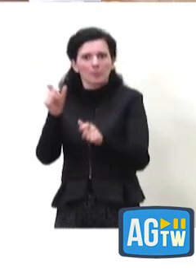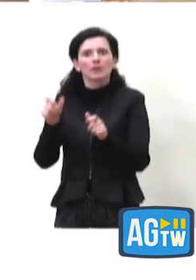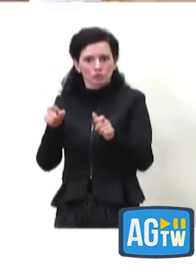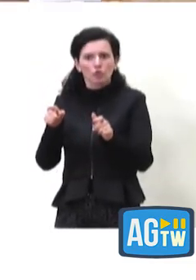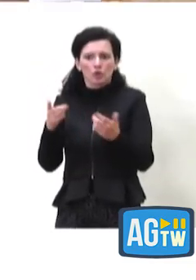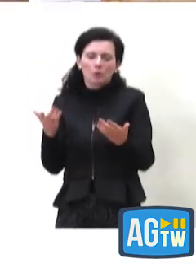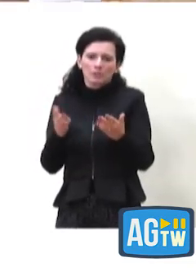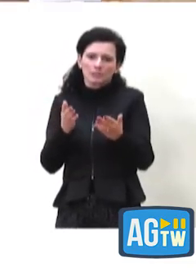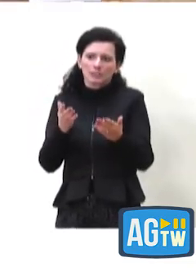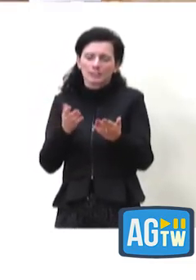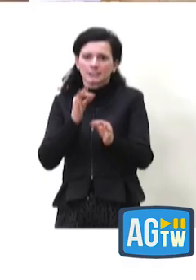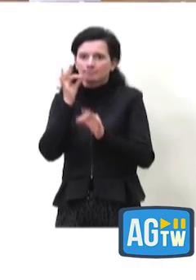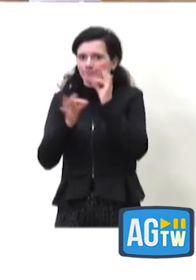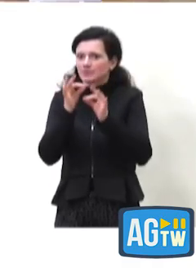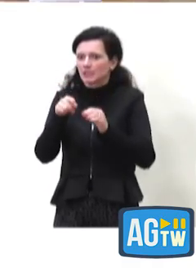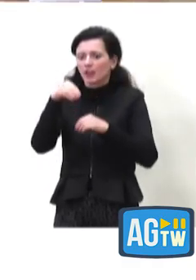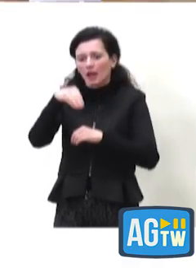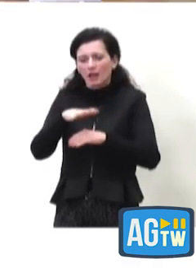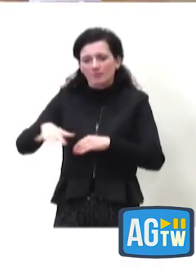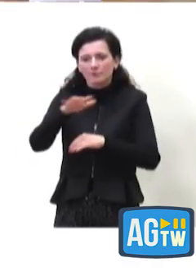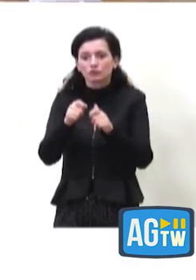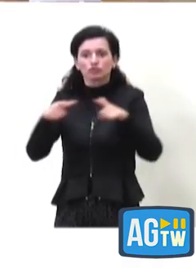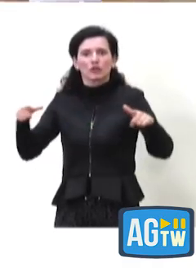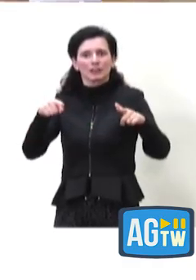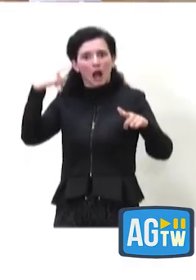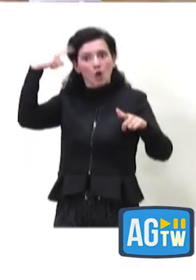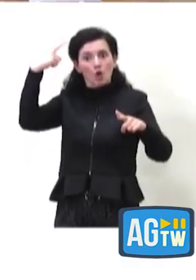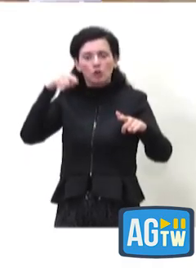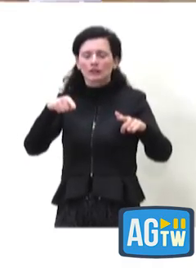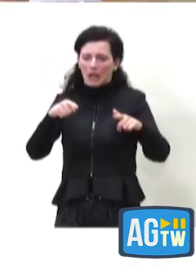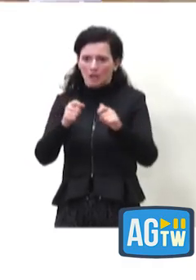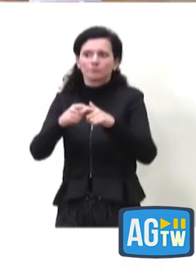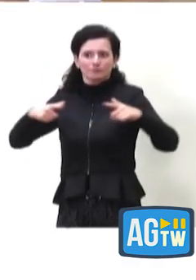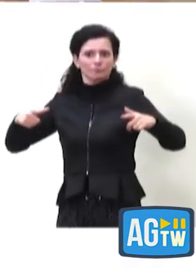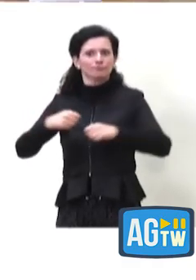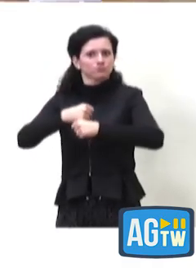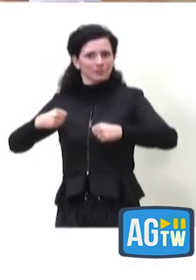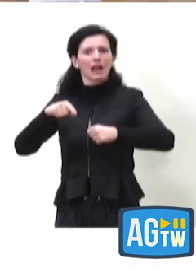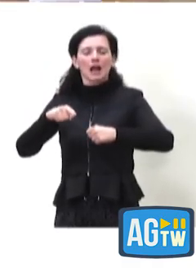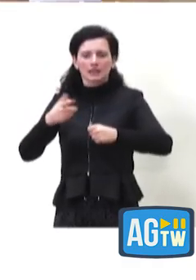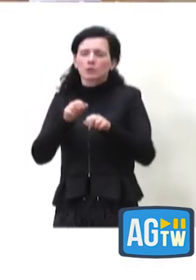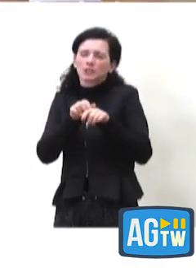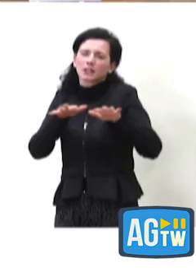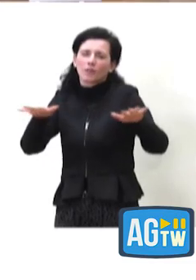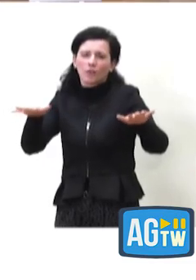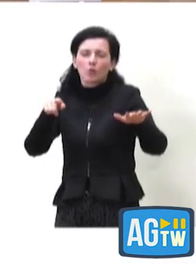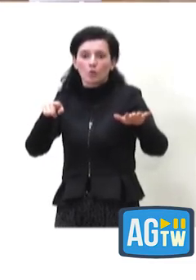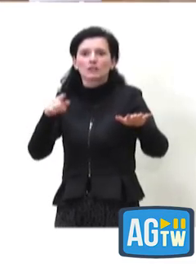o meno, per cui sicuramente è un'area di aeroportità molto vasta, molto ampia in cui è diffusa questa